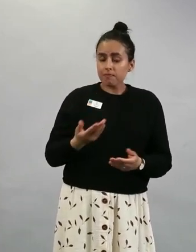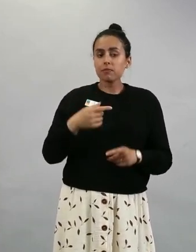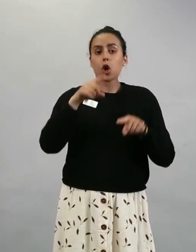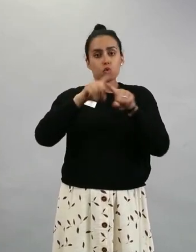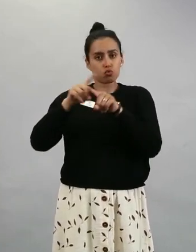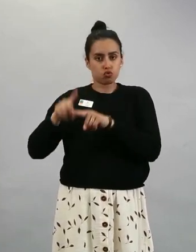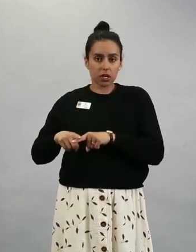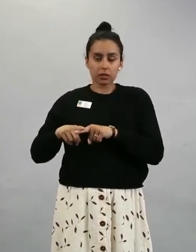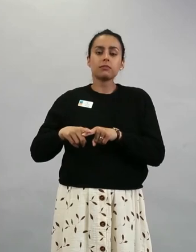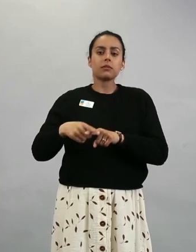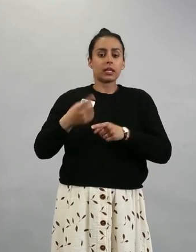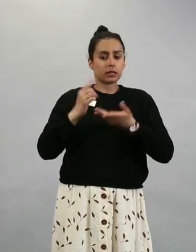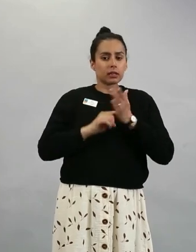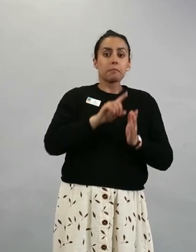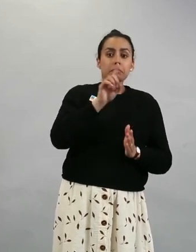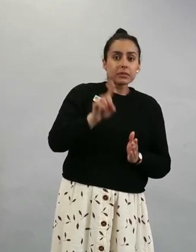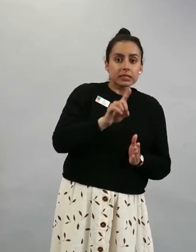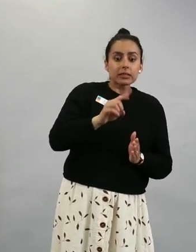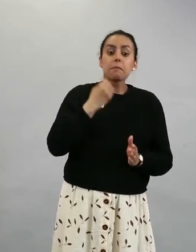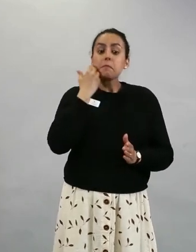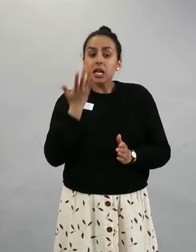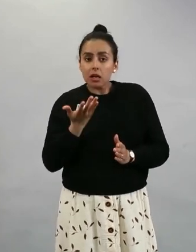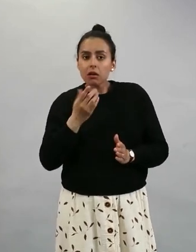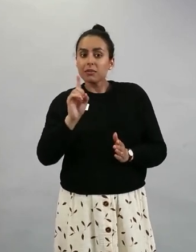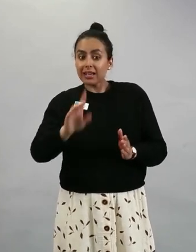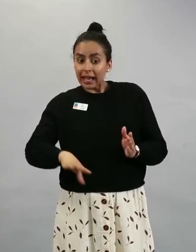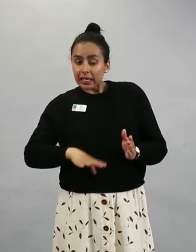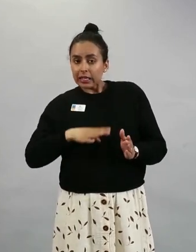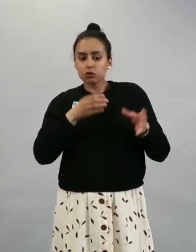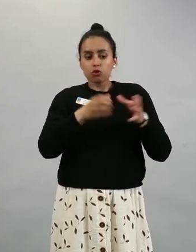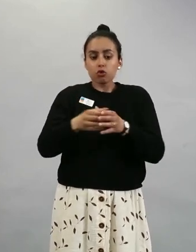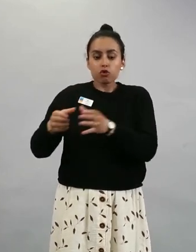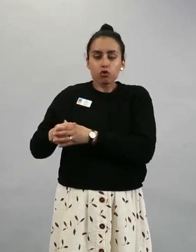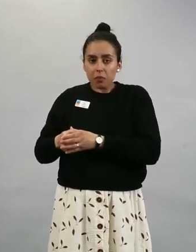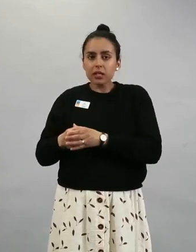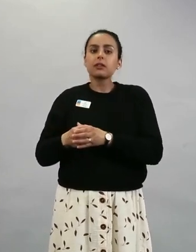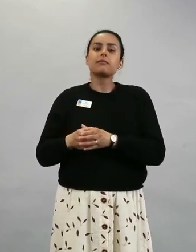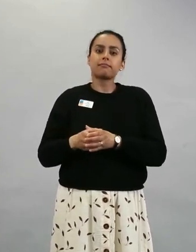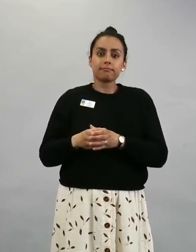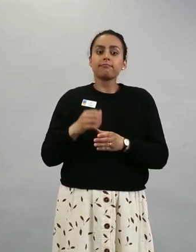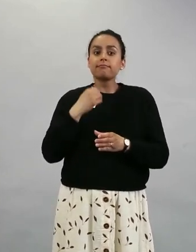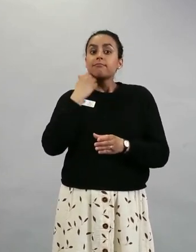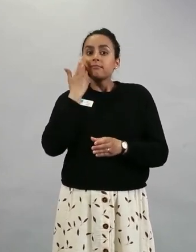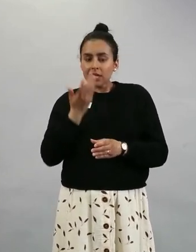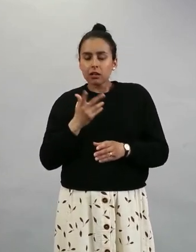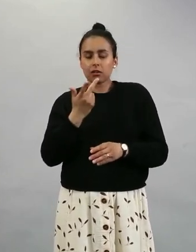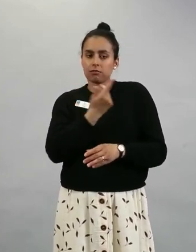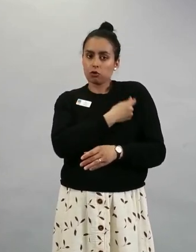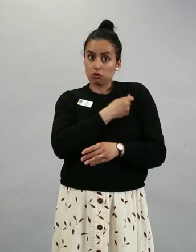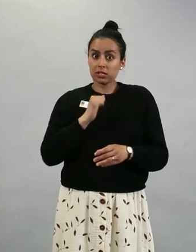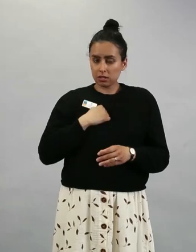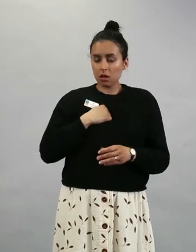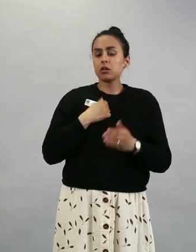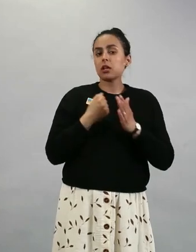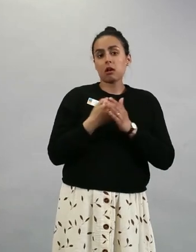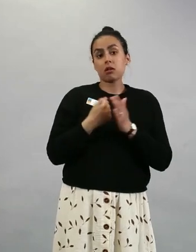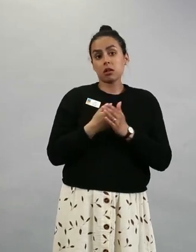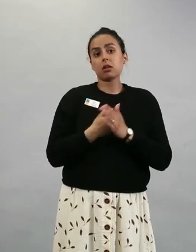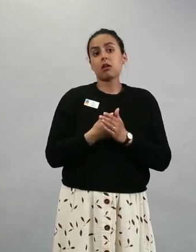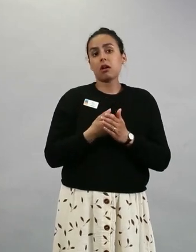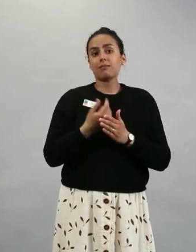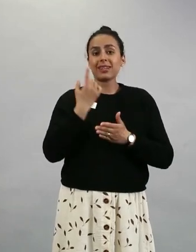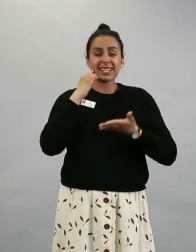mistä, milloin ja minkä ikäiset missäkin kunnassa rokotuksen saavat, niin se kannattaa tarkistaa